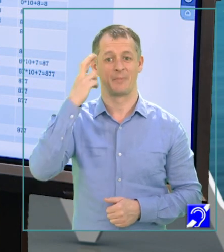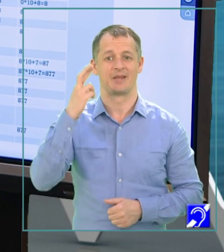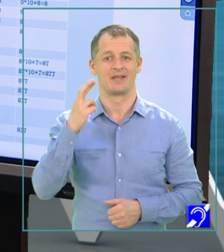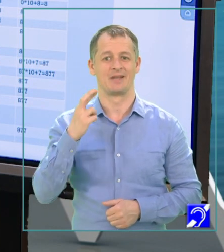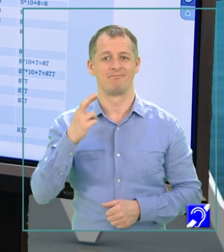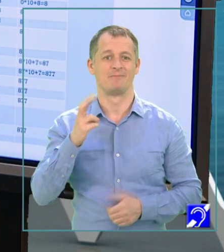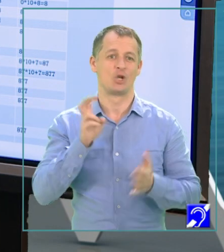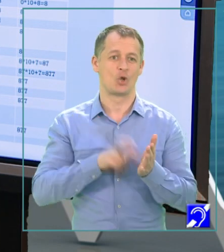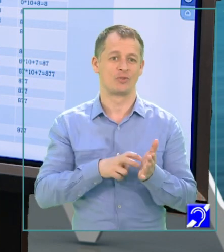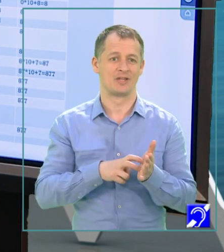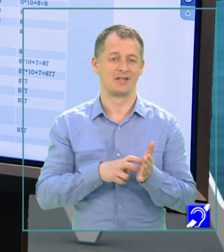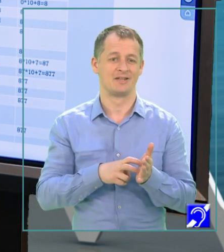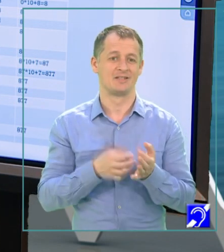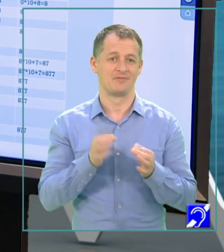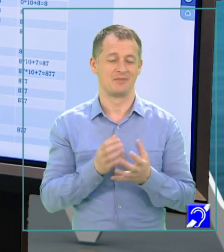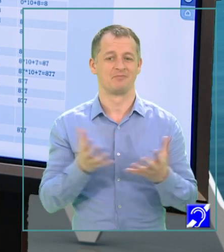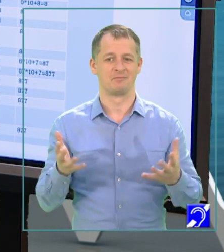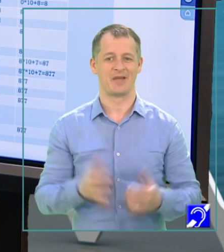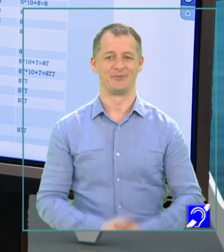fie pe măsura așteptărilor voastre.